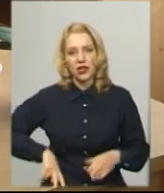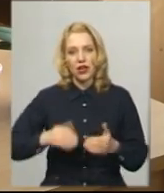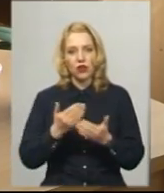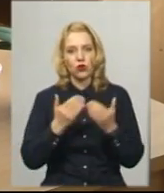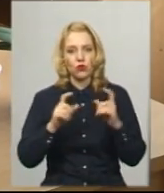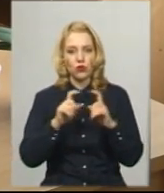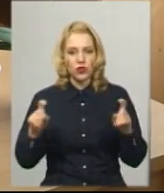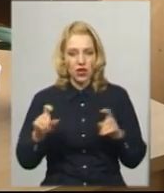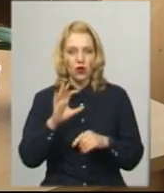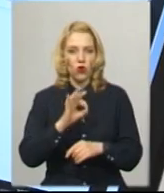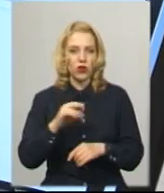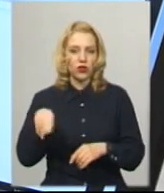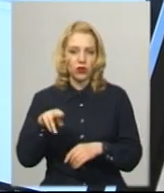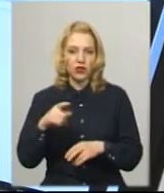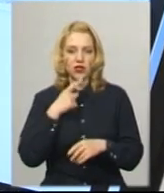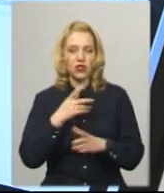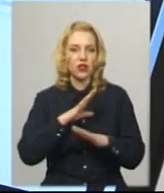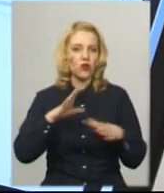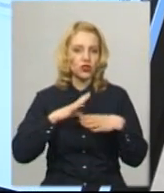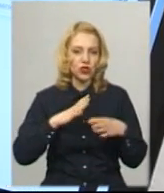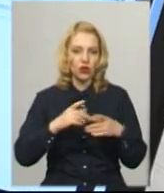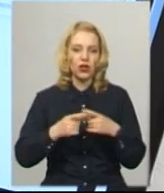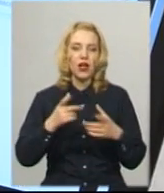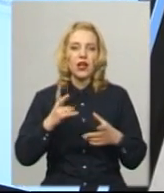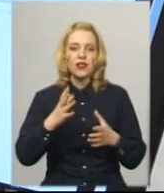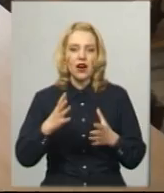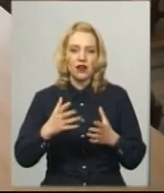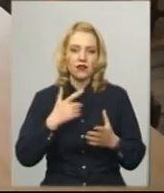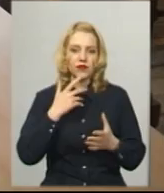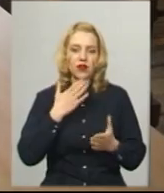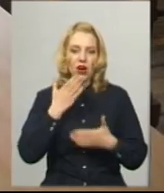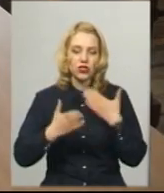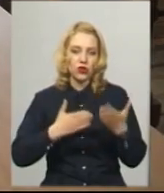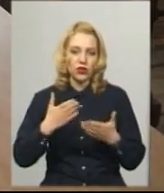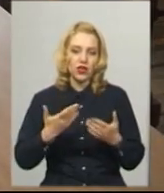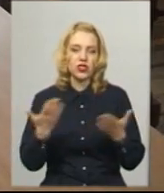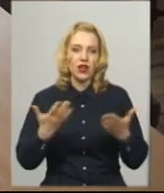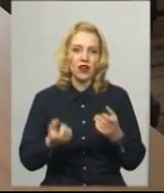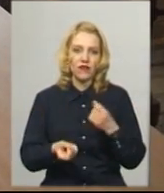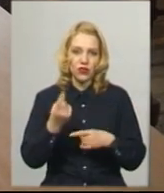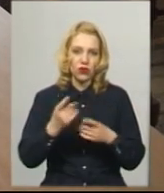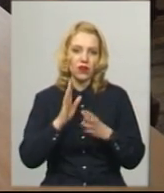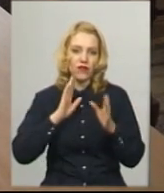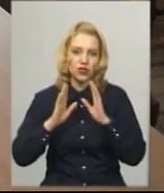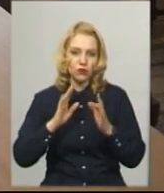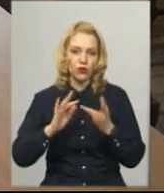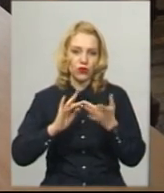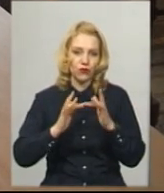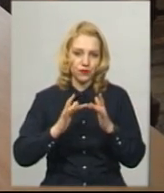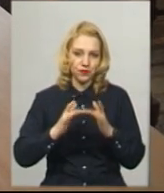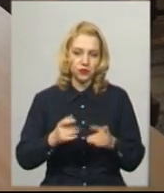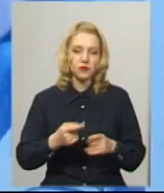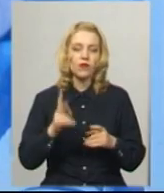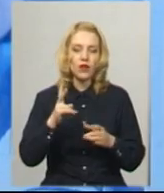Ольга Дулінська додає, що не очікувала на ожеотаж, який виник у Фейсбуці та на Ютуб-каналі музею серед тих, хто долучився до челенджу «Мистецтво